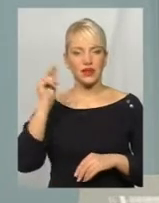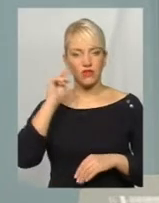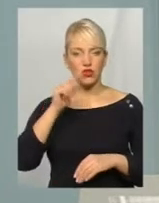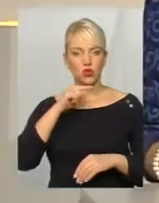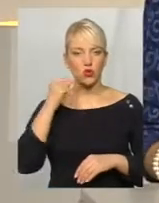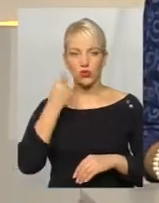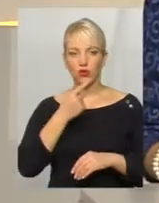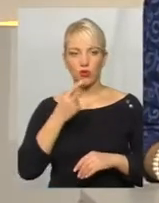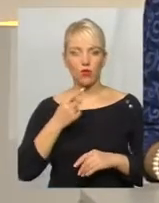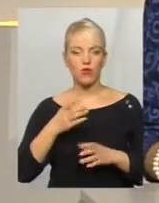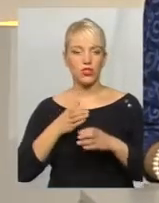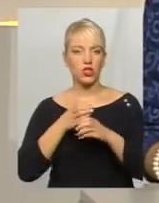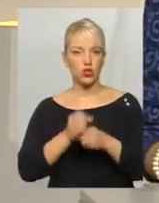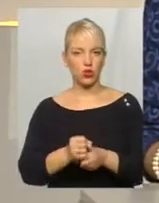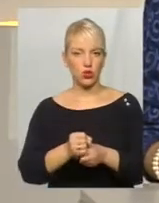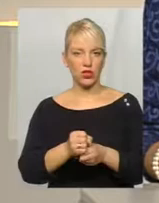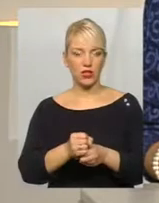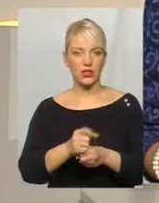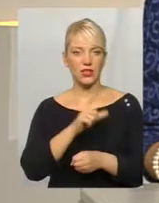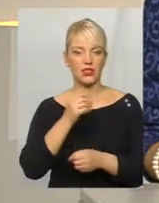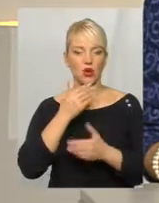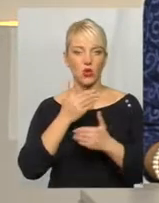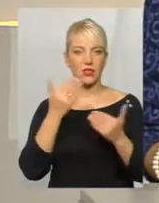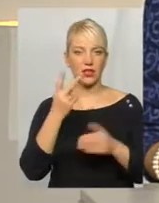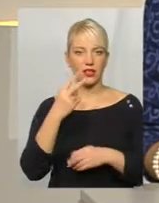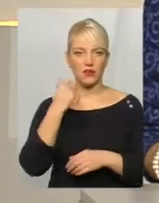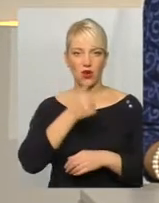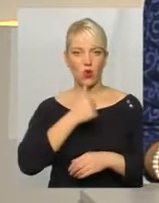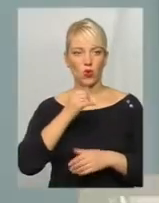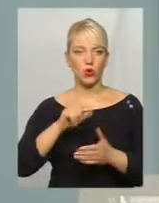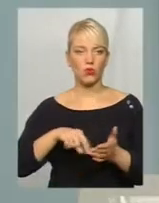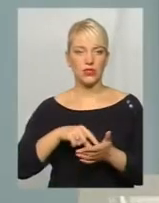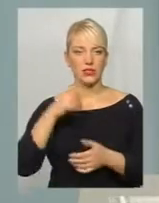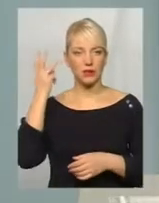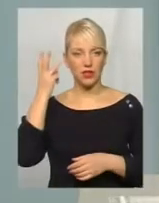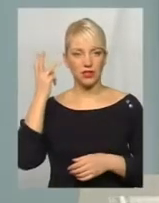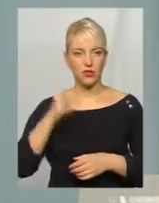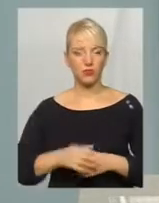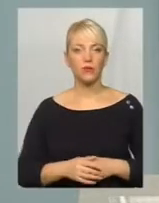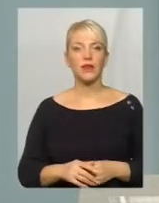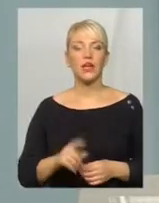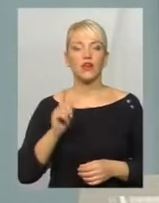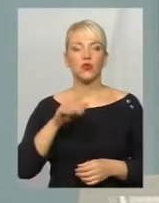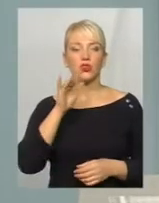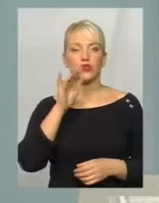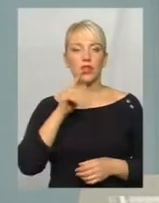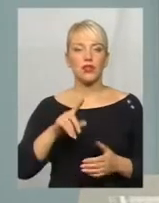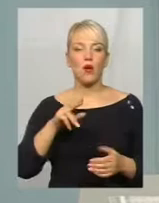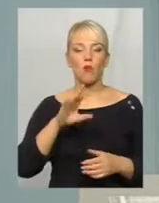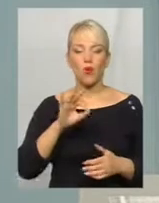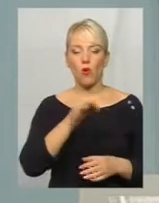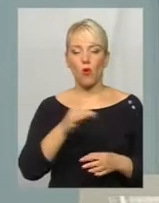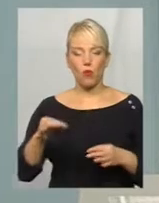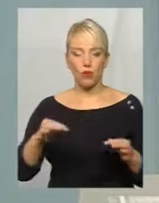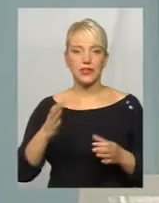російської мови різко скоротилося за останніх буквально два роки у місті Хмельницькому. В той же час по області все ж таки